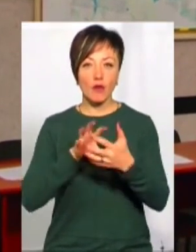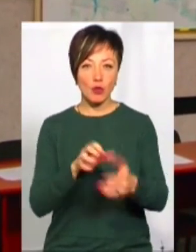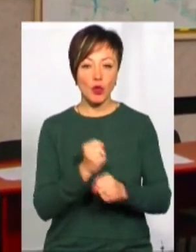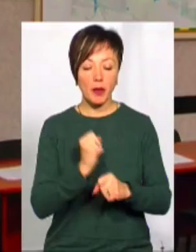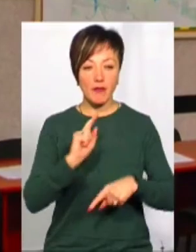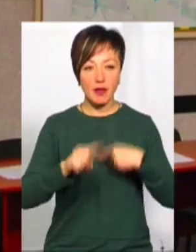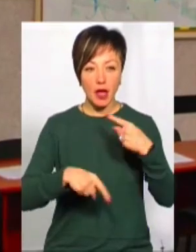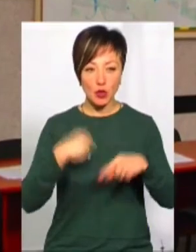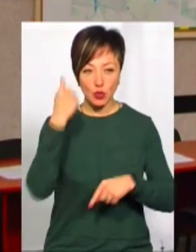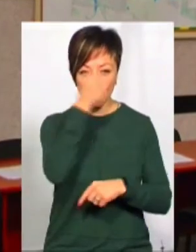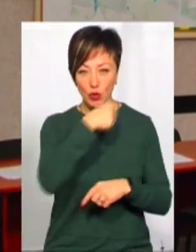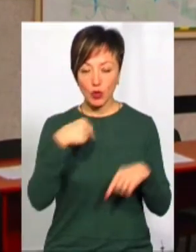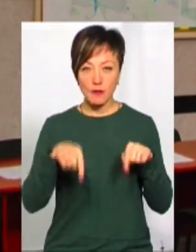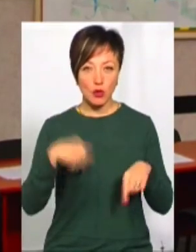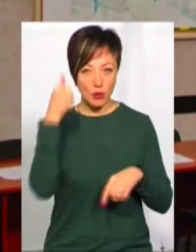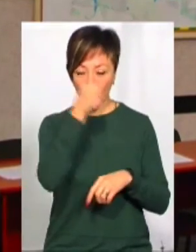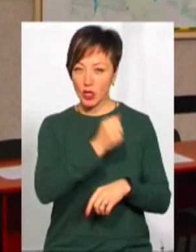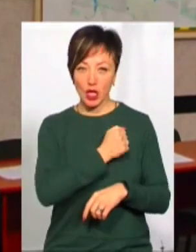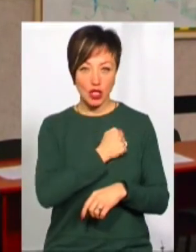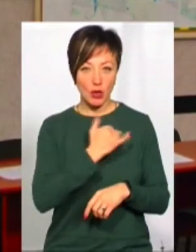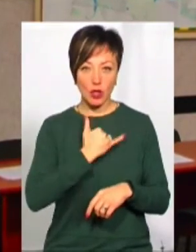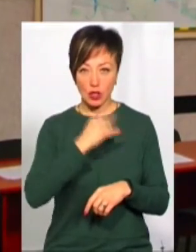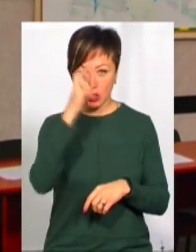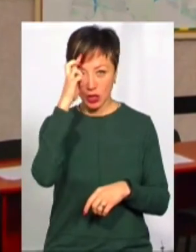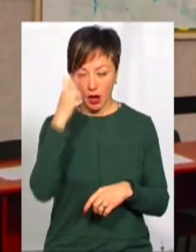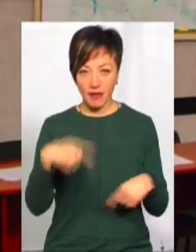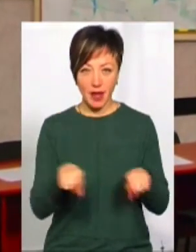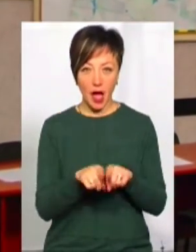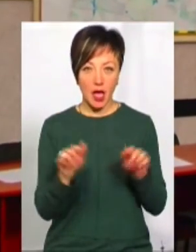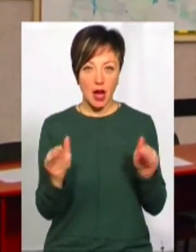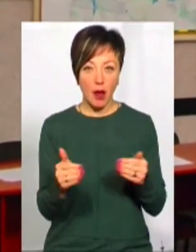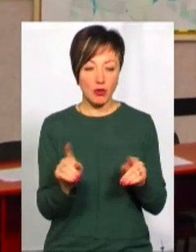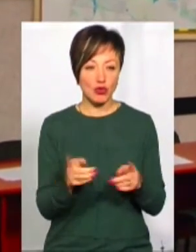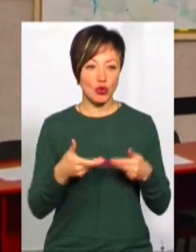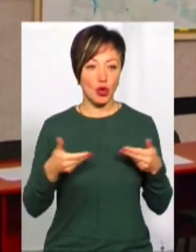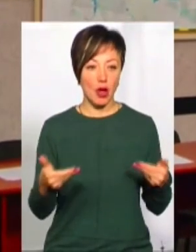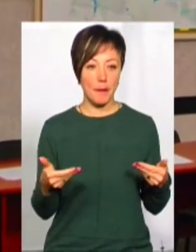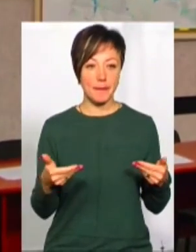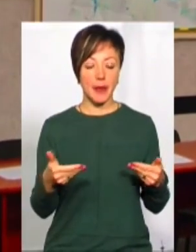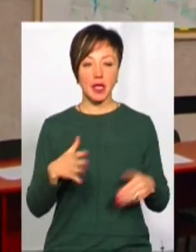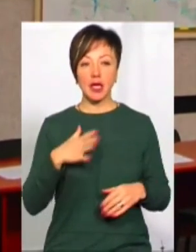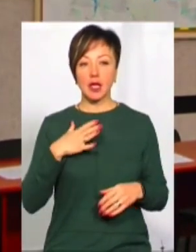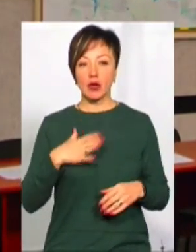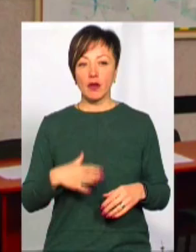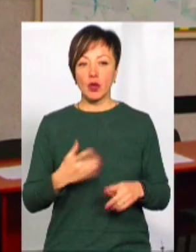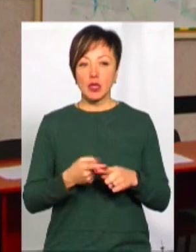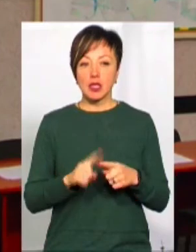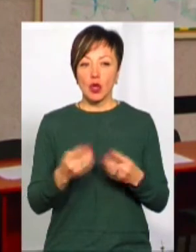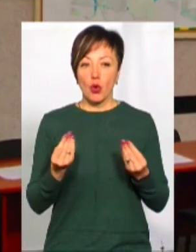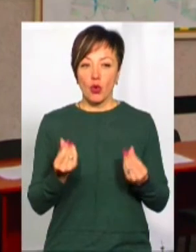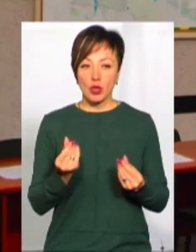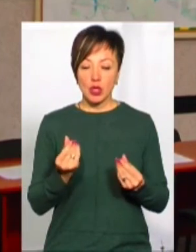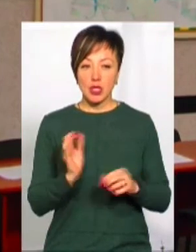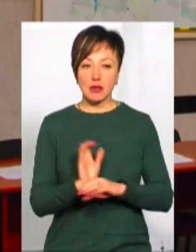в наступному році. В цьому році, на жаль, нас держава поставила в такі рамки, що нам довелося ці кошти спрямувати